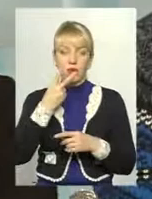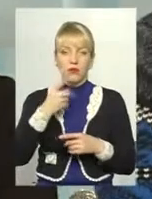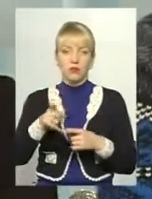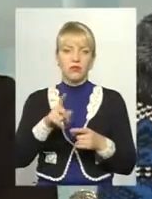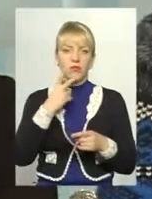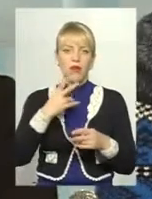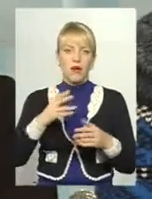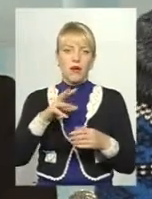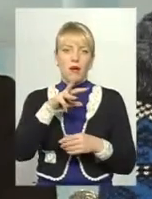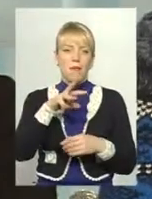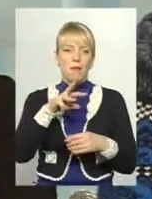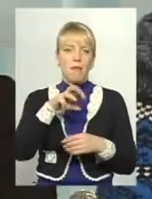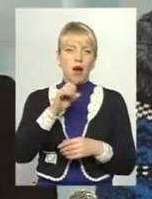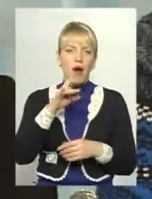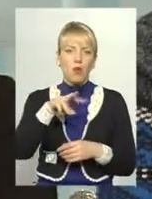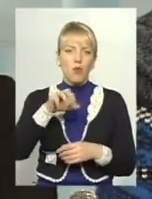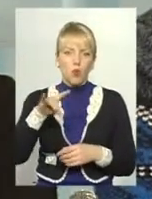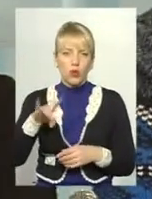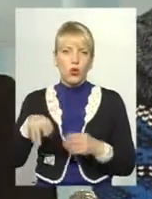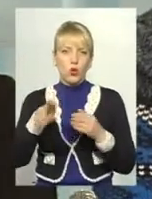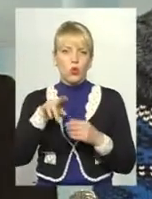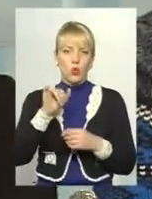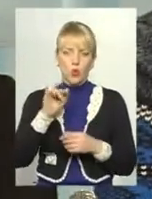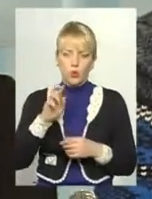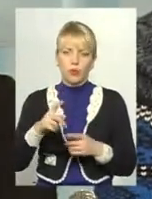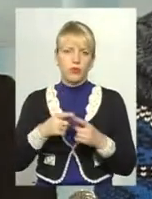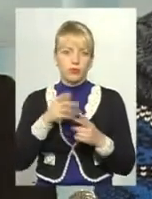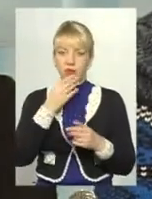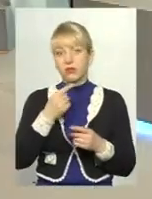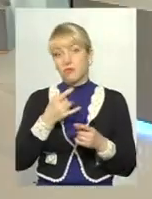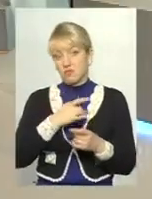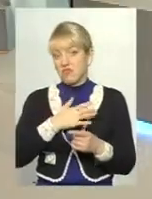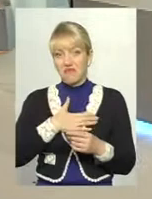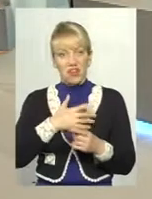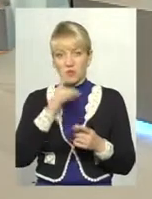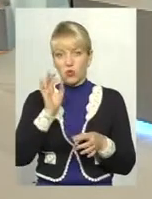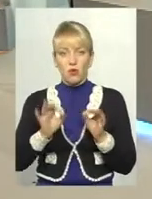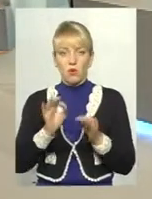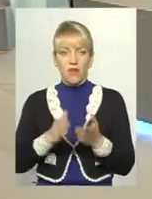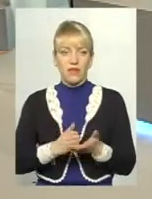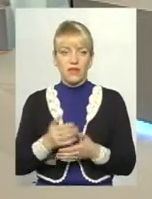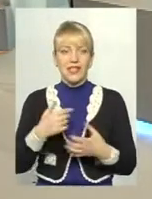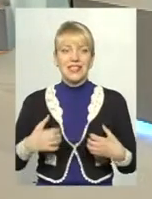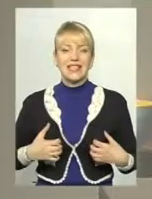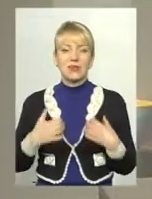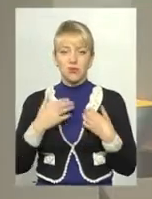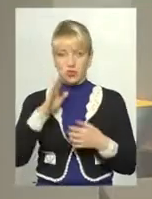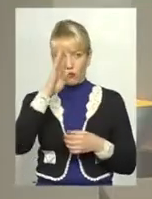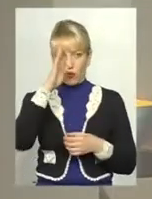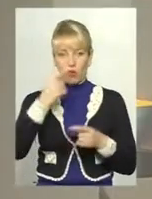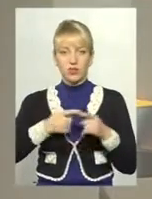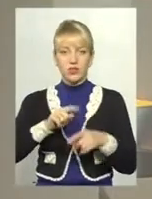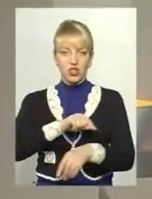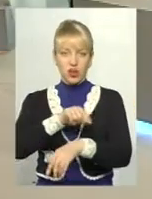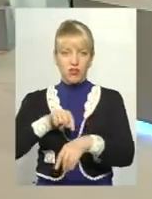бук, дуб. Тому такі приватні – це нормальні варіанти. Найстрашніший, перепрошую, найстрашніший ворог – це